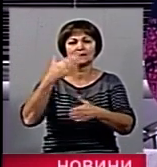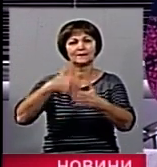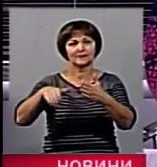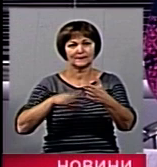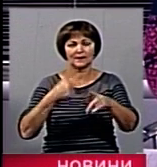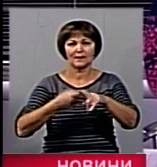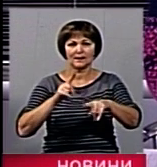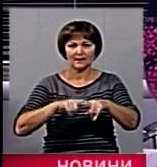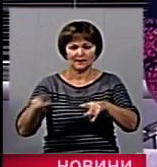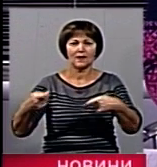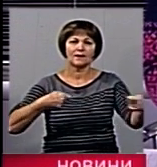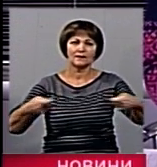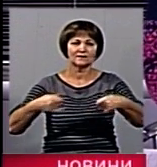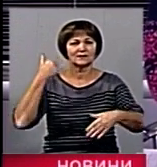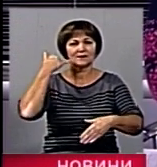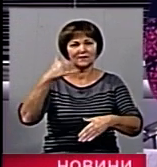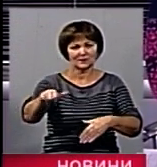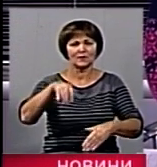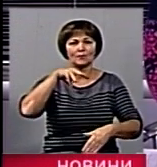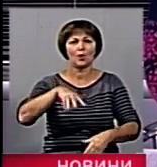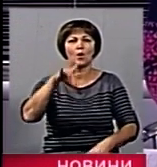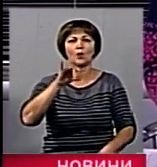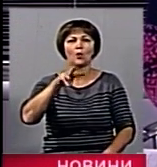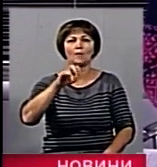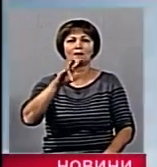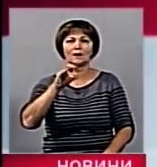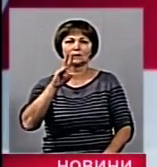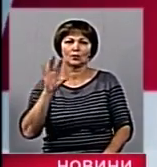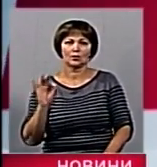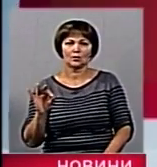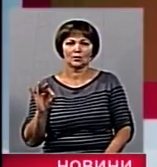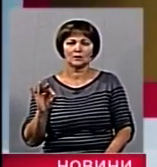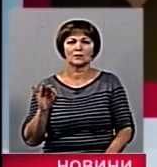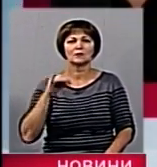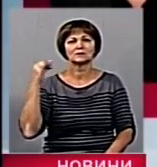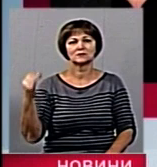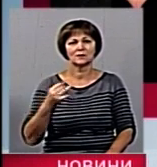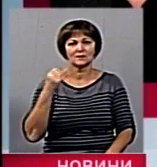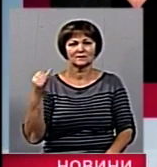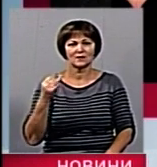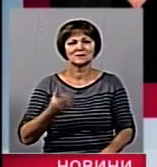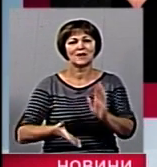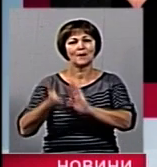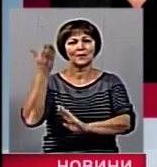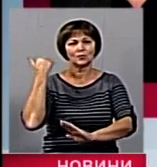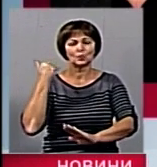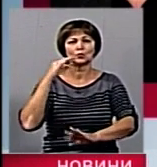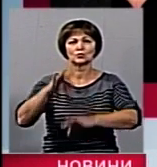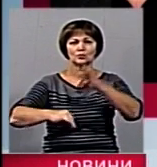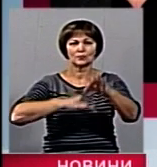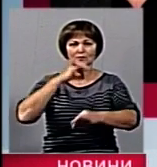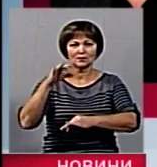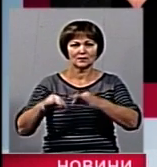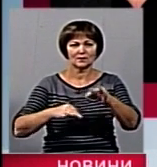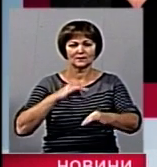включенні керівник Центральної диспетчерської служби Микола Романенко. Вимикалось за минулу добу в зв'язку з погиблим